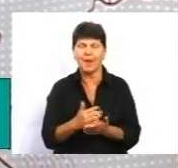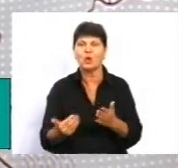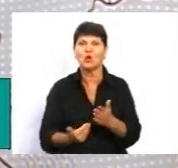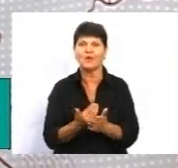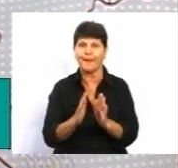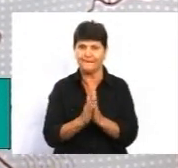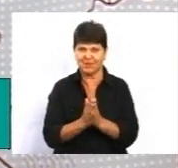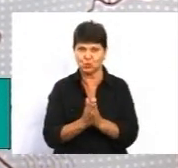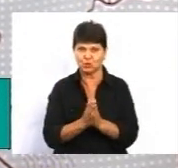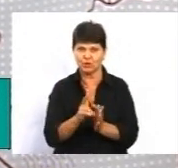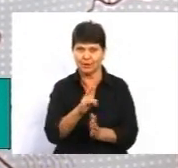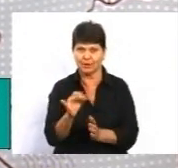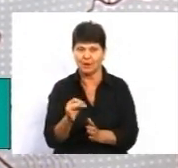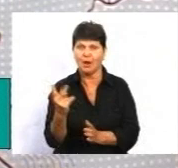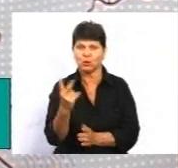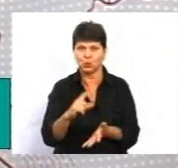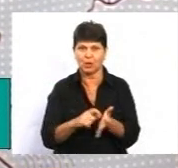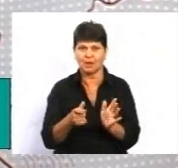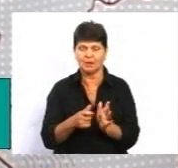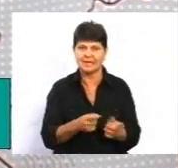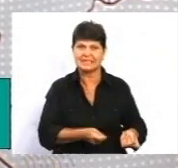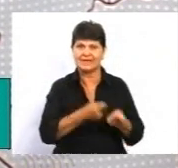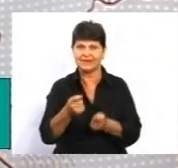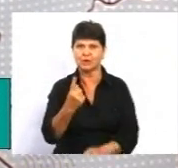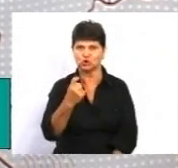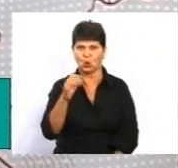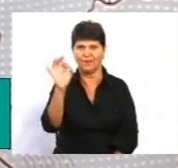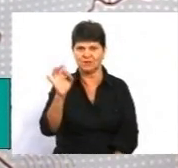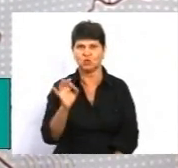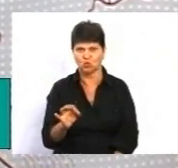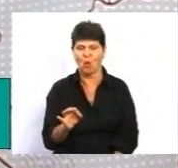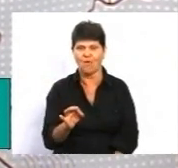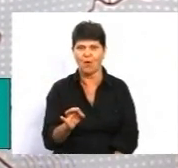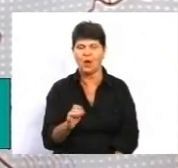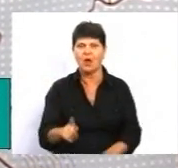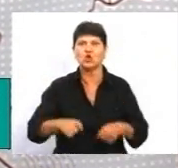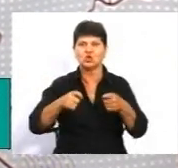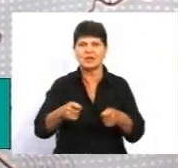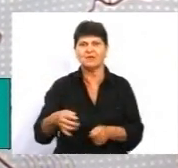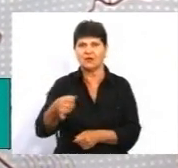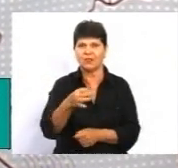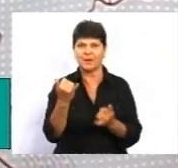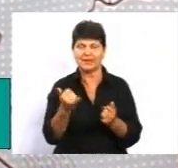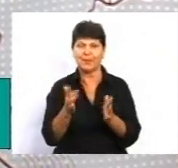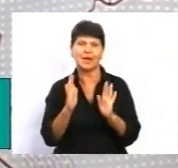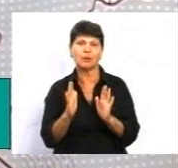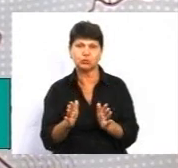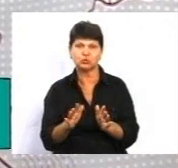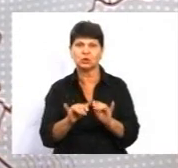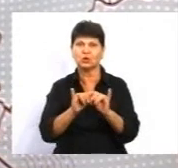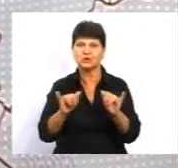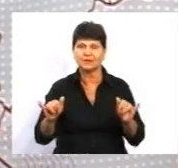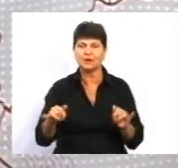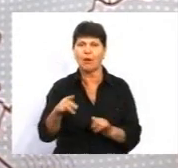до речі, підручники для другого класу завезені 100% вже доставлені в область і тепер вони будуть розвозитися по